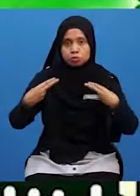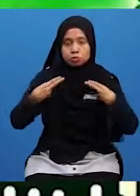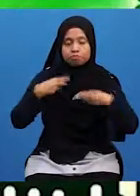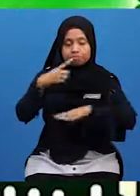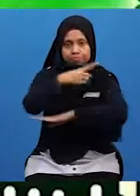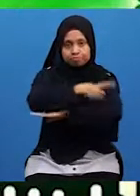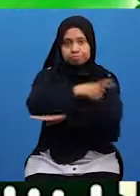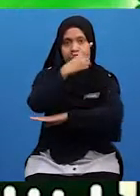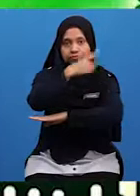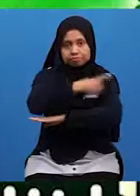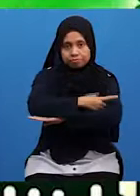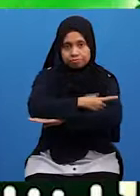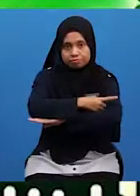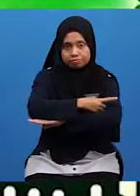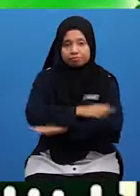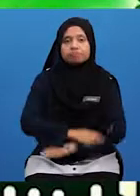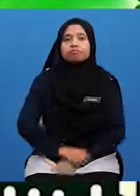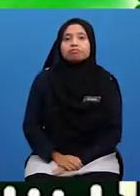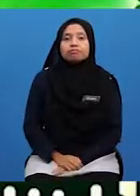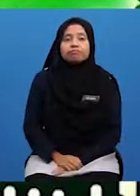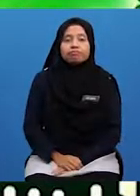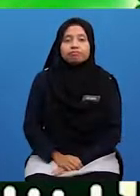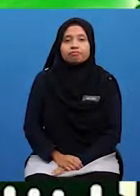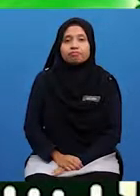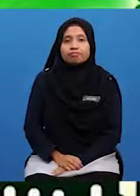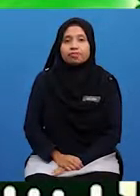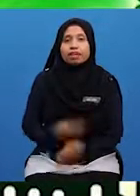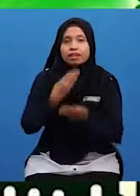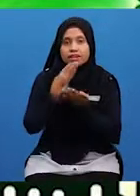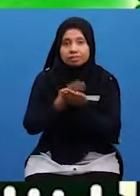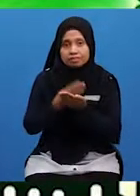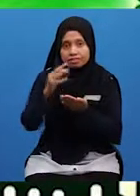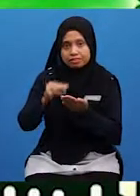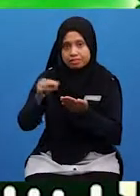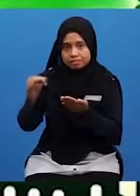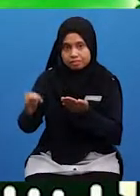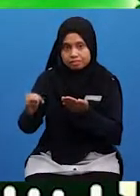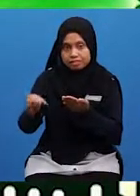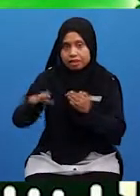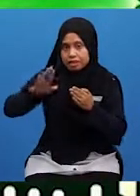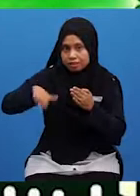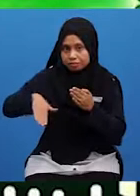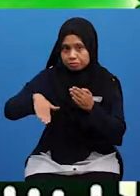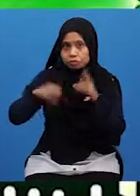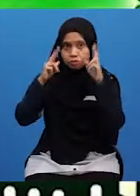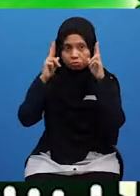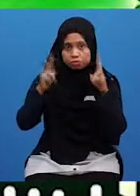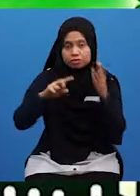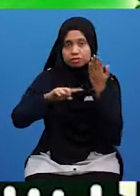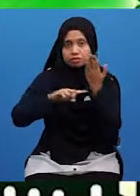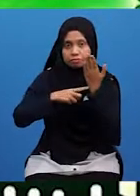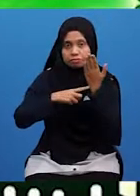murid-murid di rumah Atau di mana sahaja Baiklah murid-murid Sebelum Ustazah mulakan